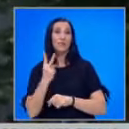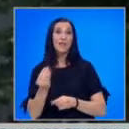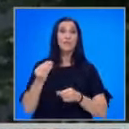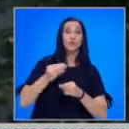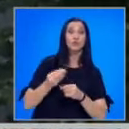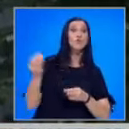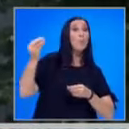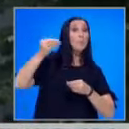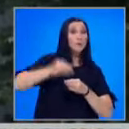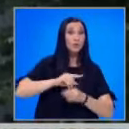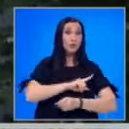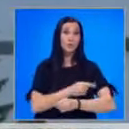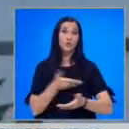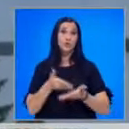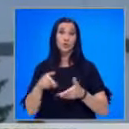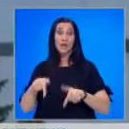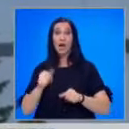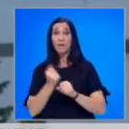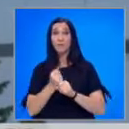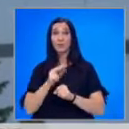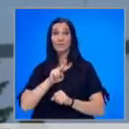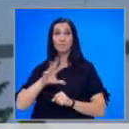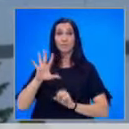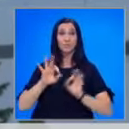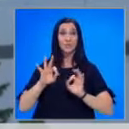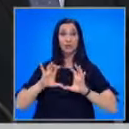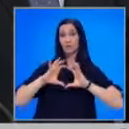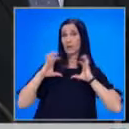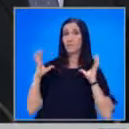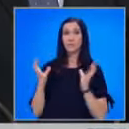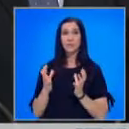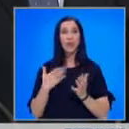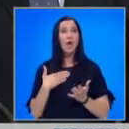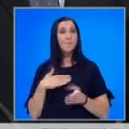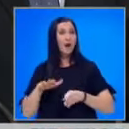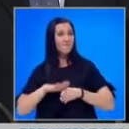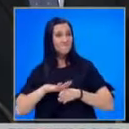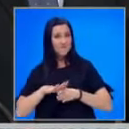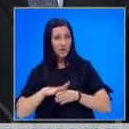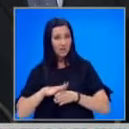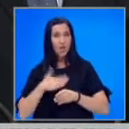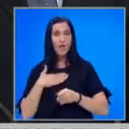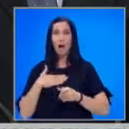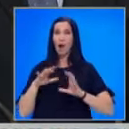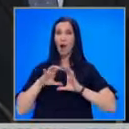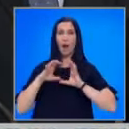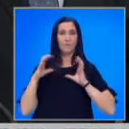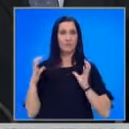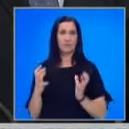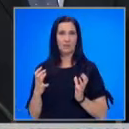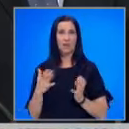мощности, тъй като сега работи само на 25% от капацитета си. Има въглища, има капацитет,